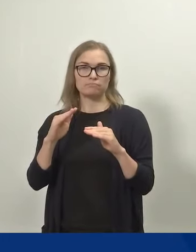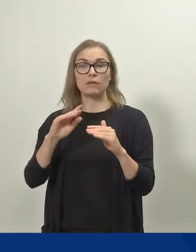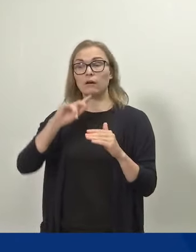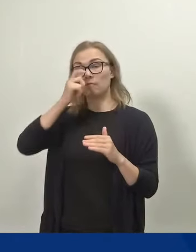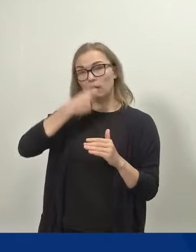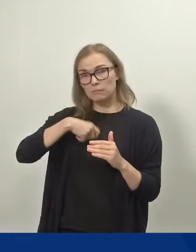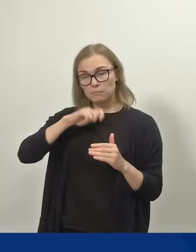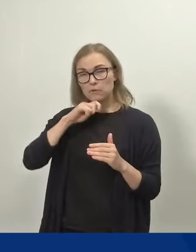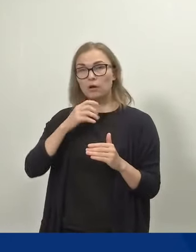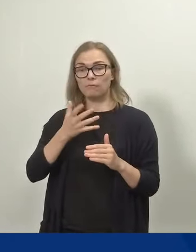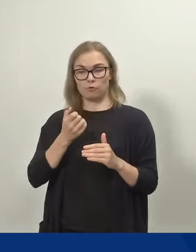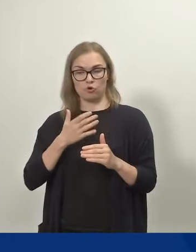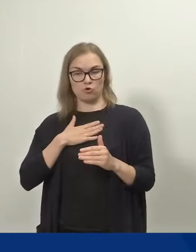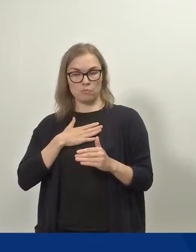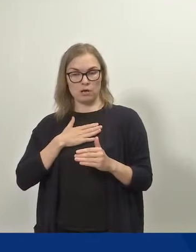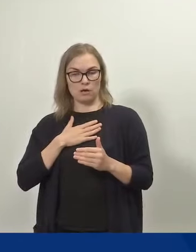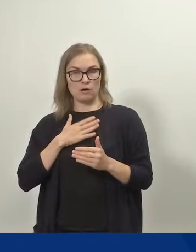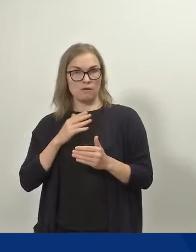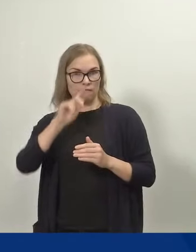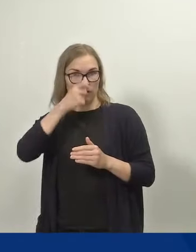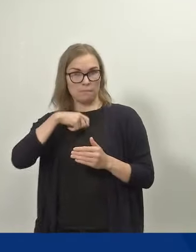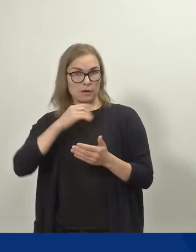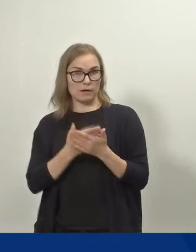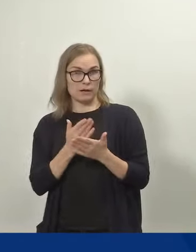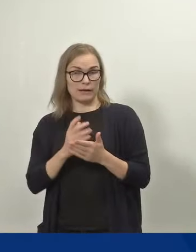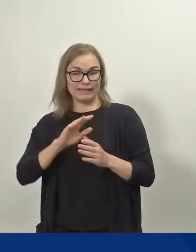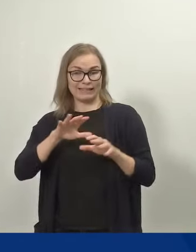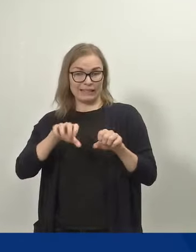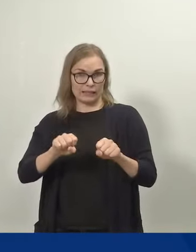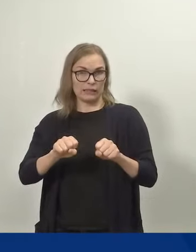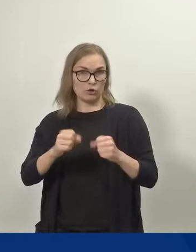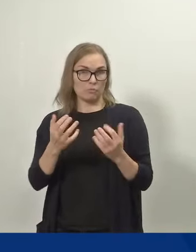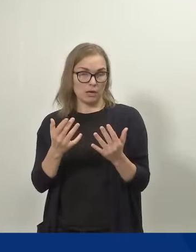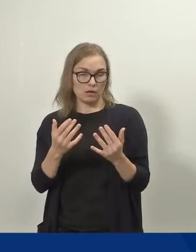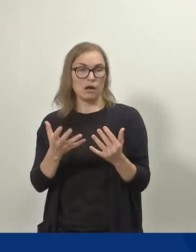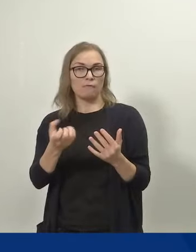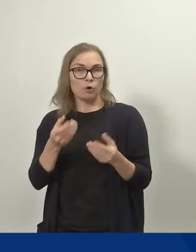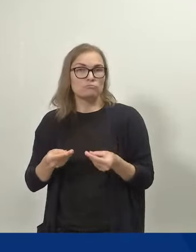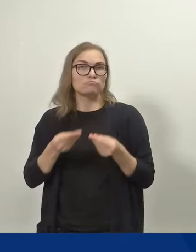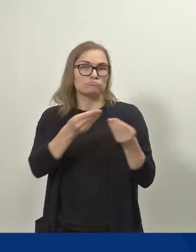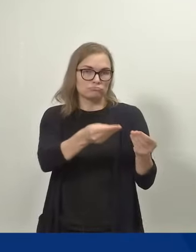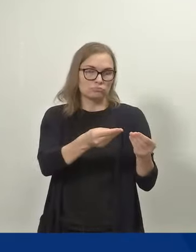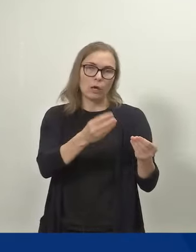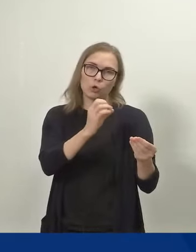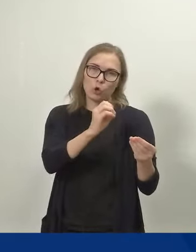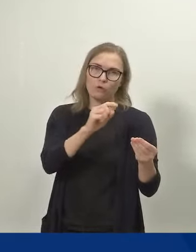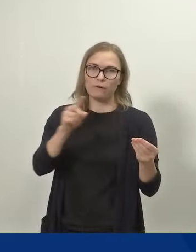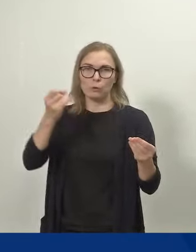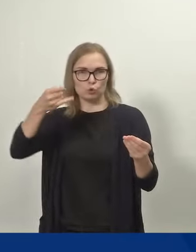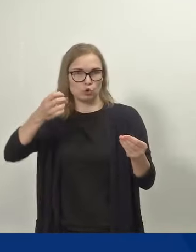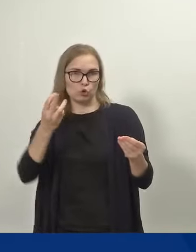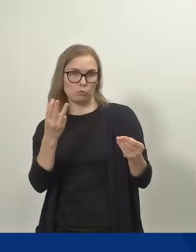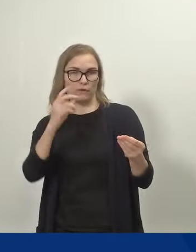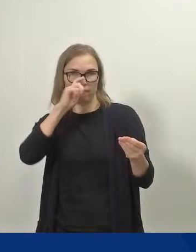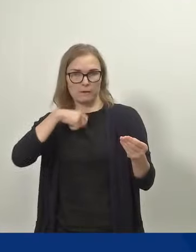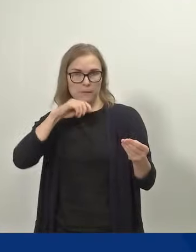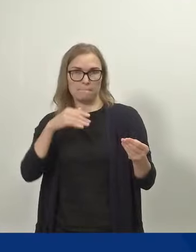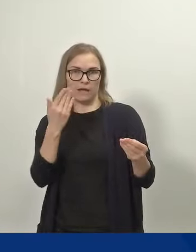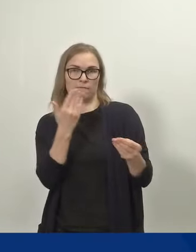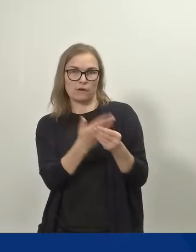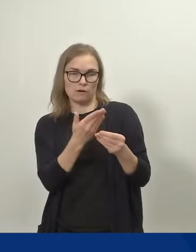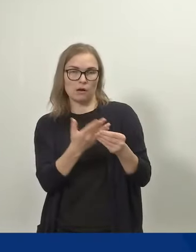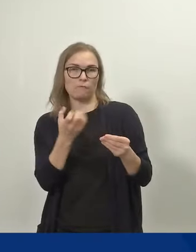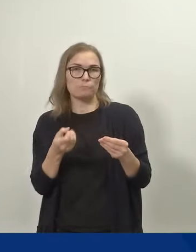voi luovuttaa osan vanhempainrahaa kiintiöstään, eli voi luovuttaa 0-63 vanhempainpäivärahaa